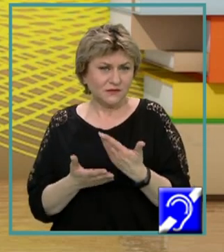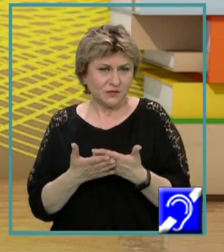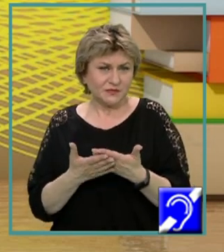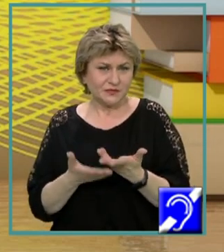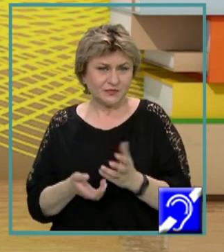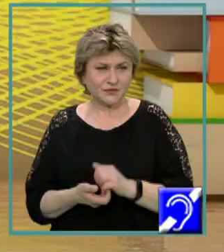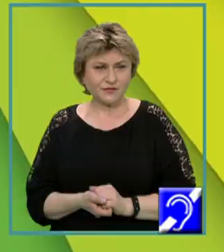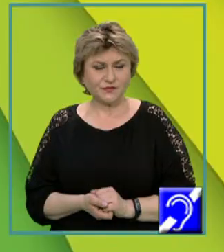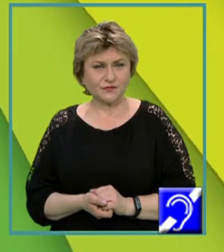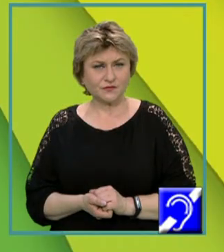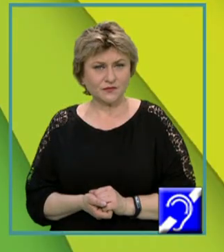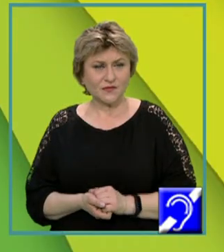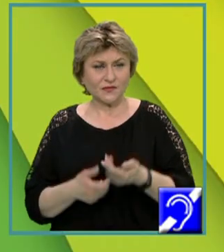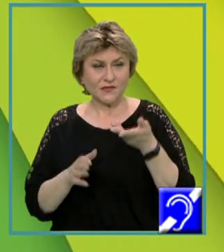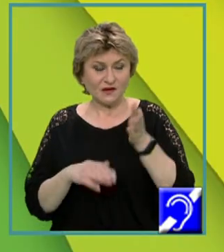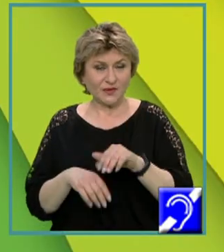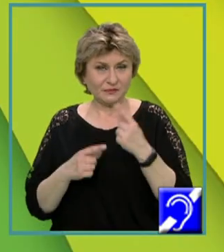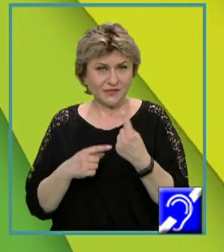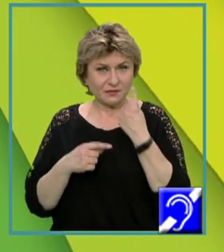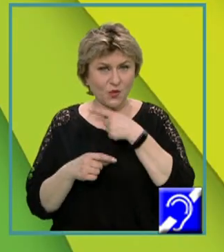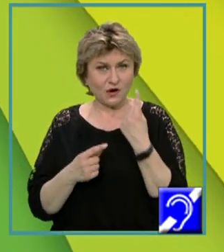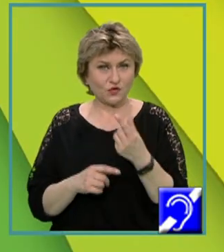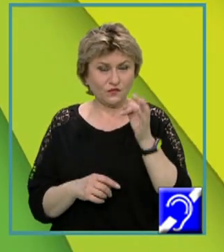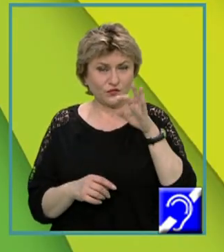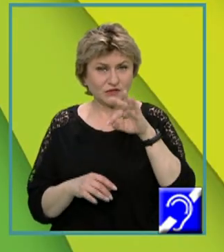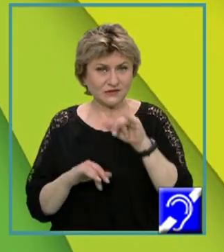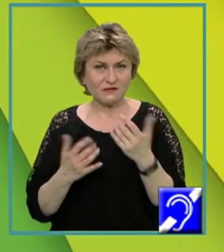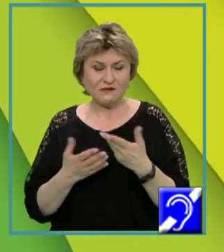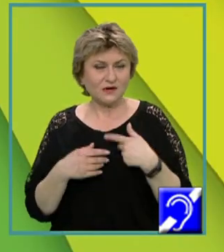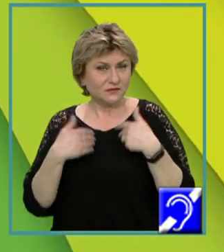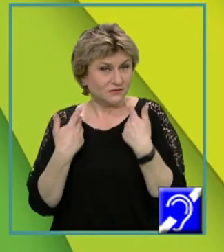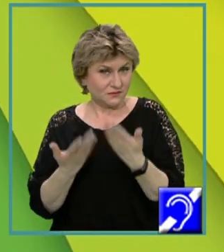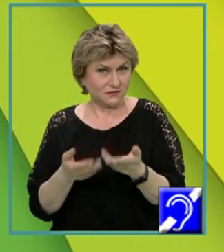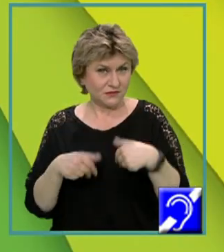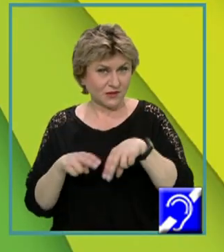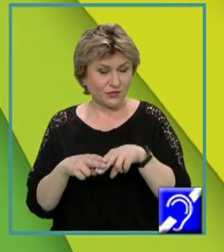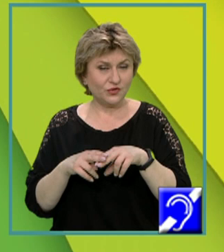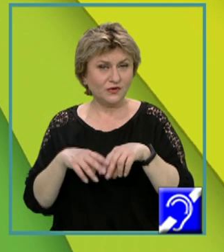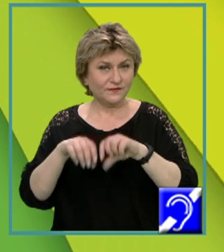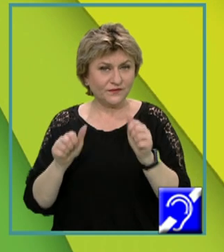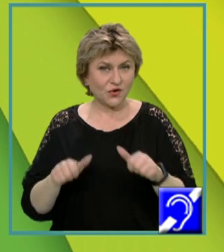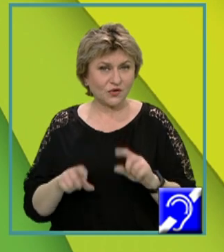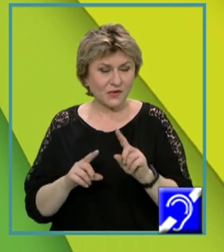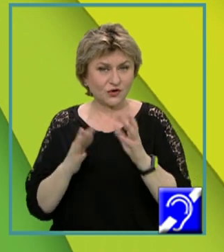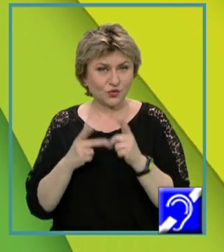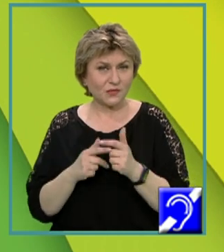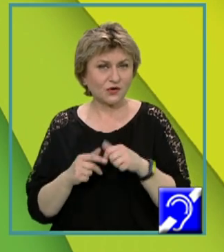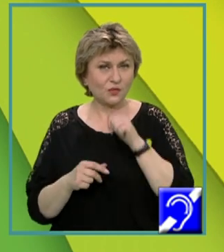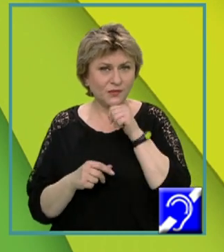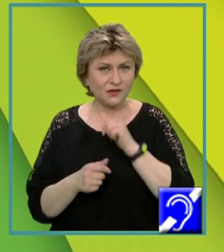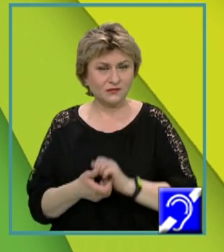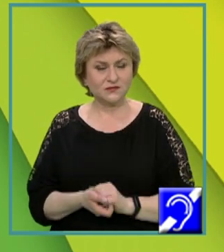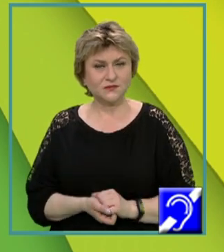C++. Avem mai întâi o funcție care returnează modulul unui număr complex.